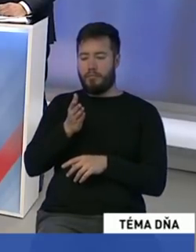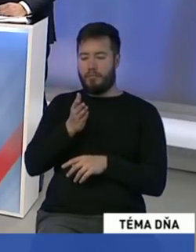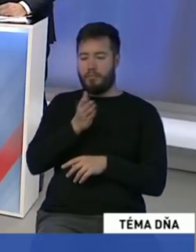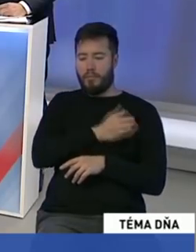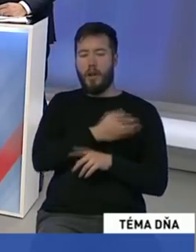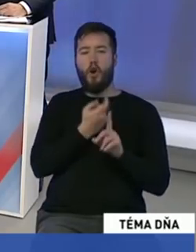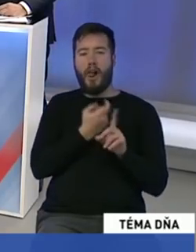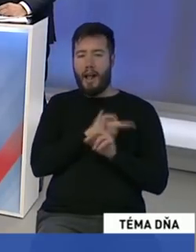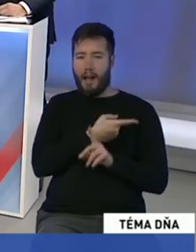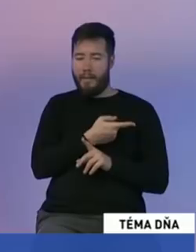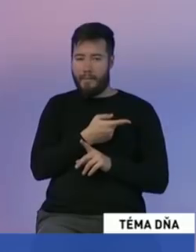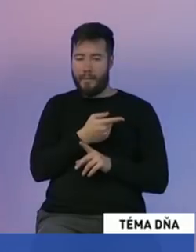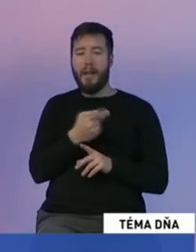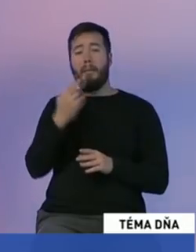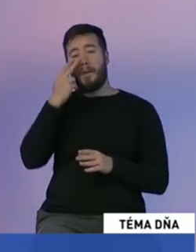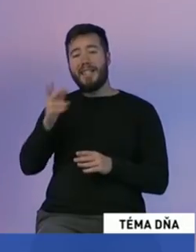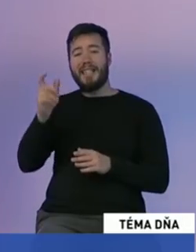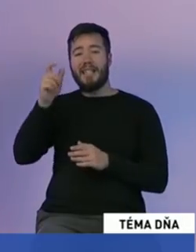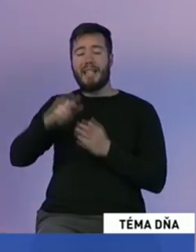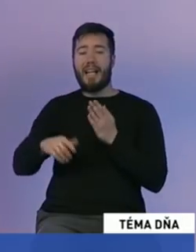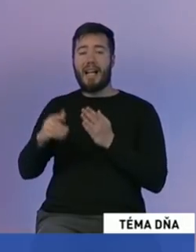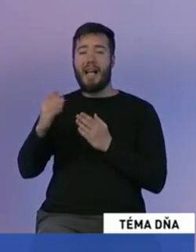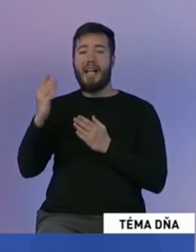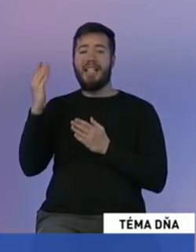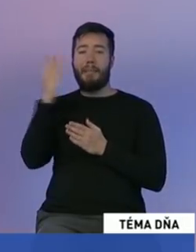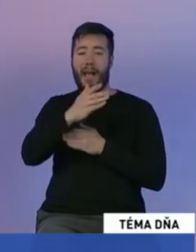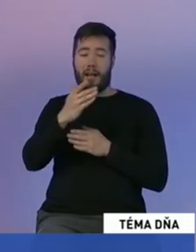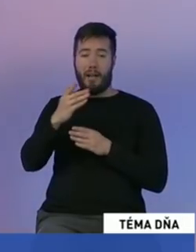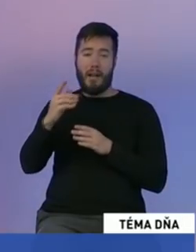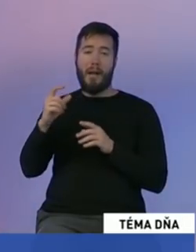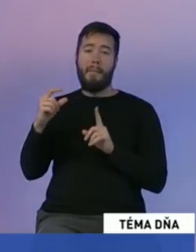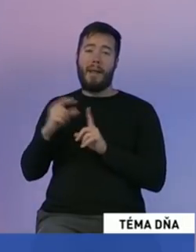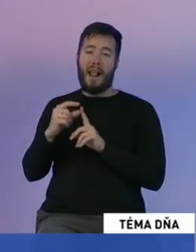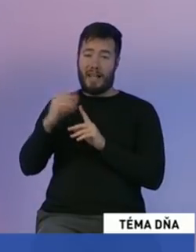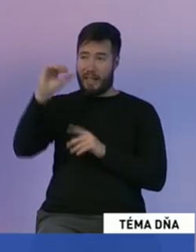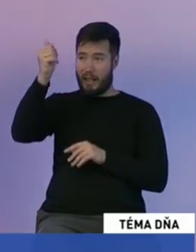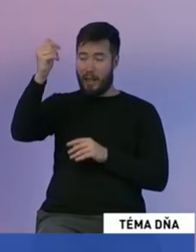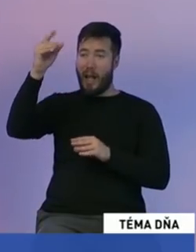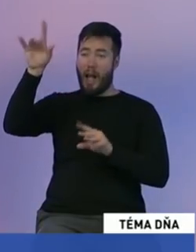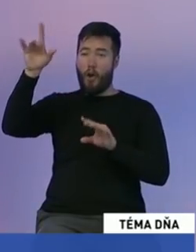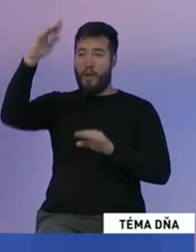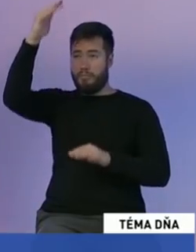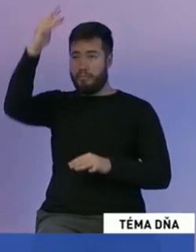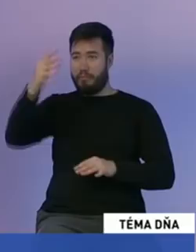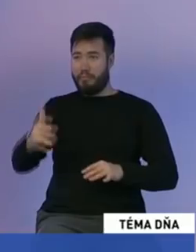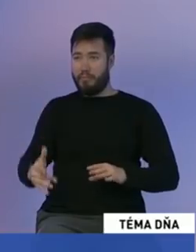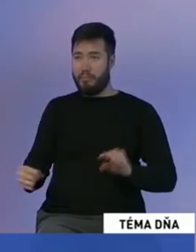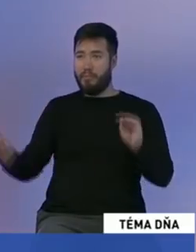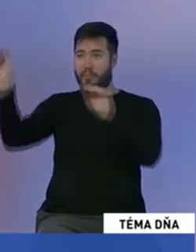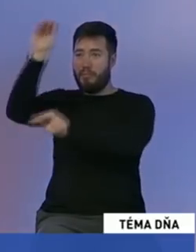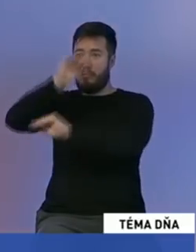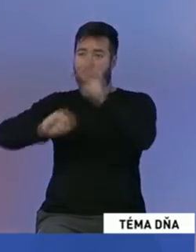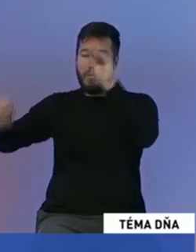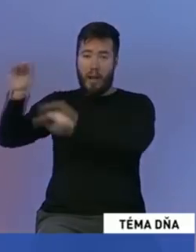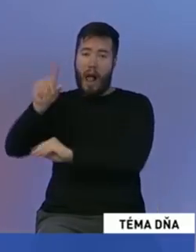nový, kto tam prišiel. Treba sa pozrieť na tú kandidátku. Naozaj sa tam len premiešali tie mená a v podstate smer si funguje ďalej. To znamená, že nemáme tu žiady nový smer.